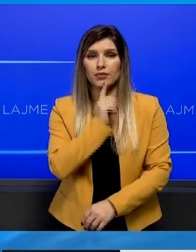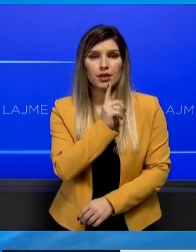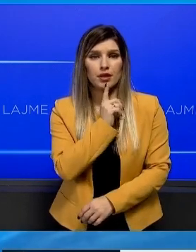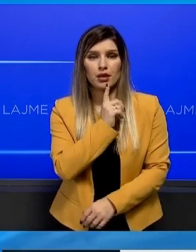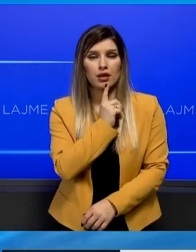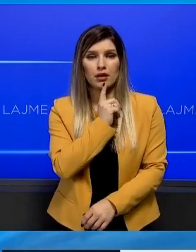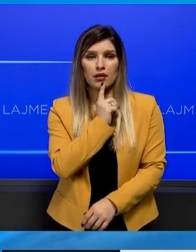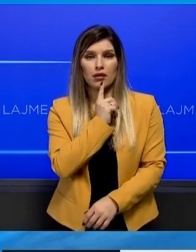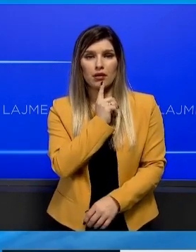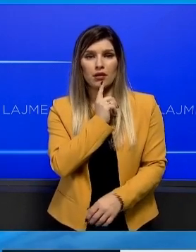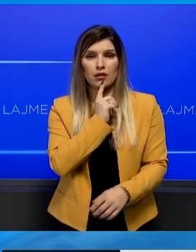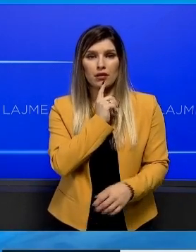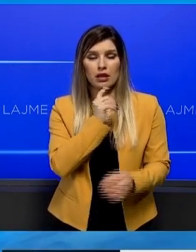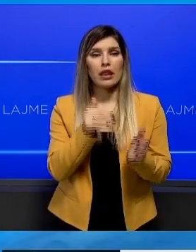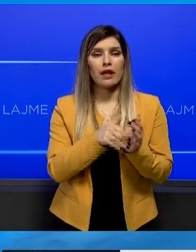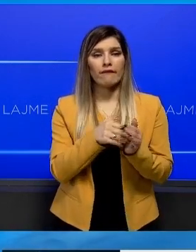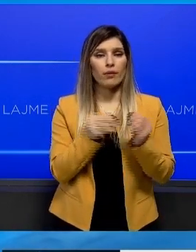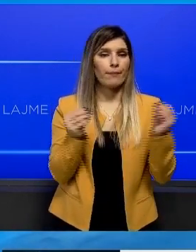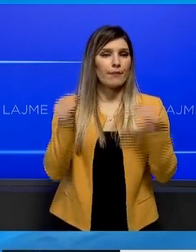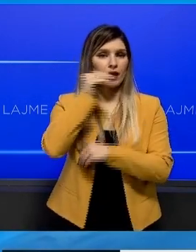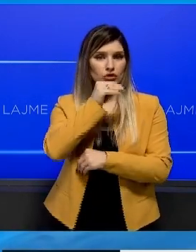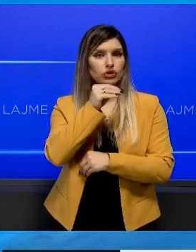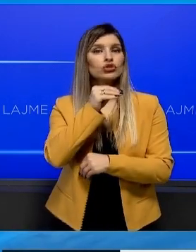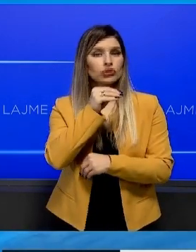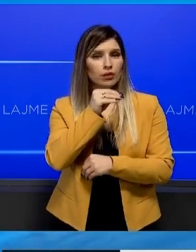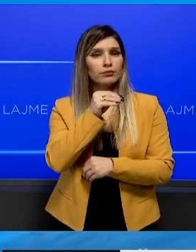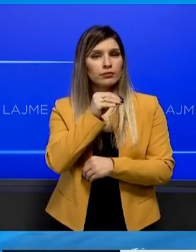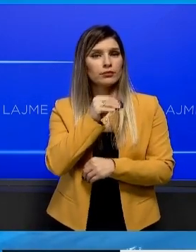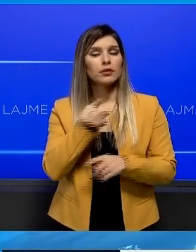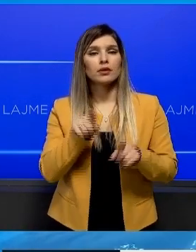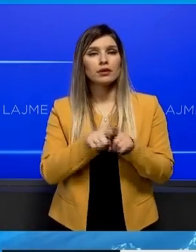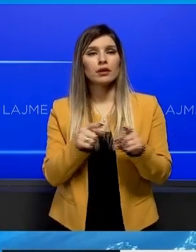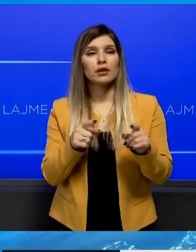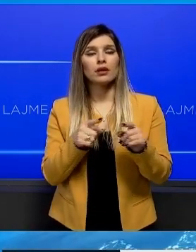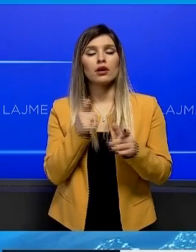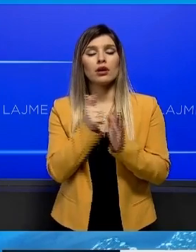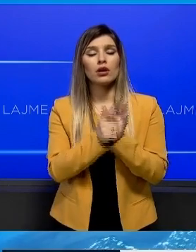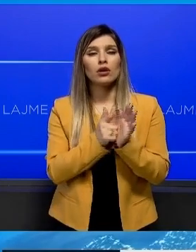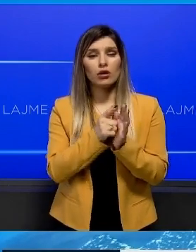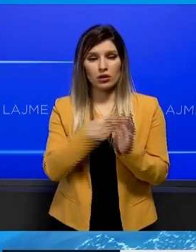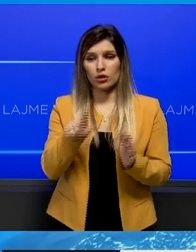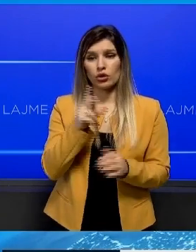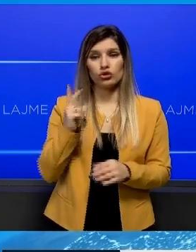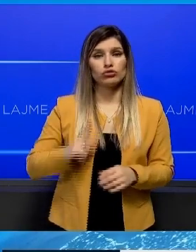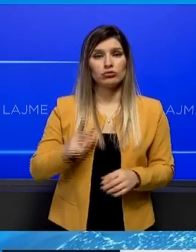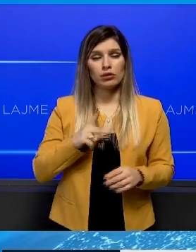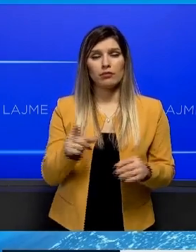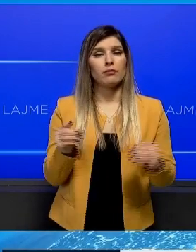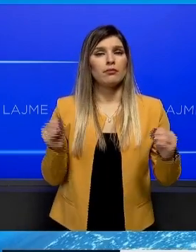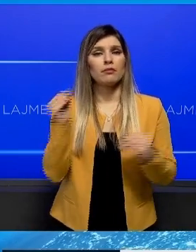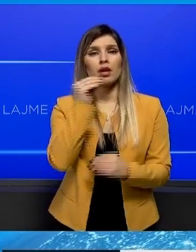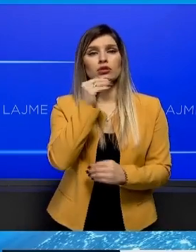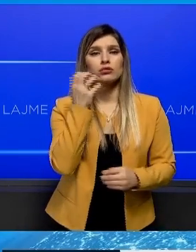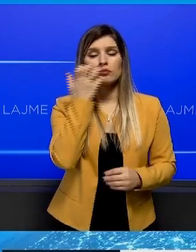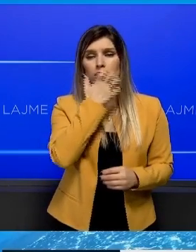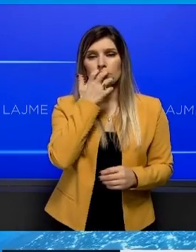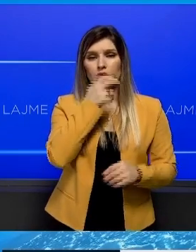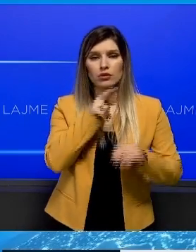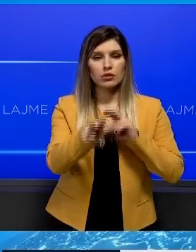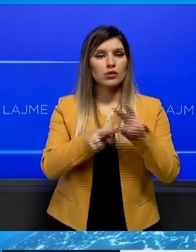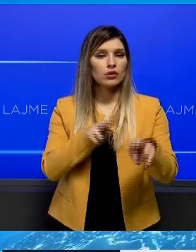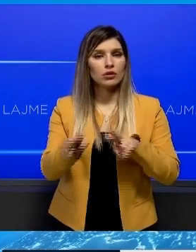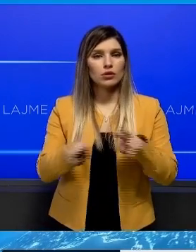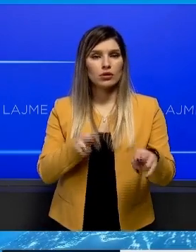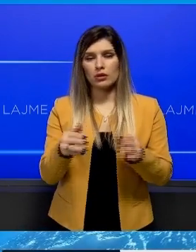kërkesat për energi elektrike, ma themi, por edhe termike, sëpse një pjesë e madhe qëtëtarëve energjin elektrike e përdorim